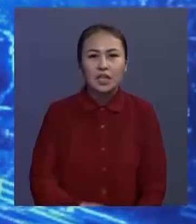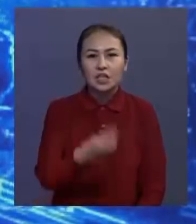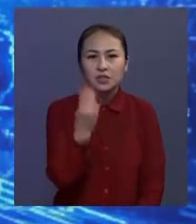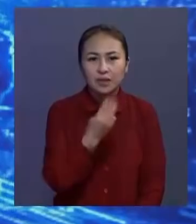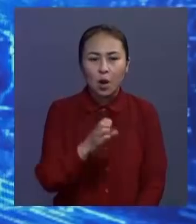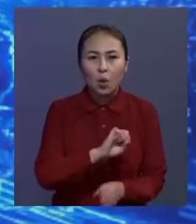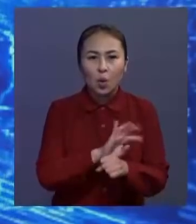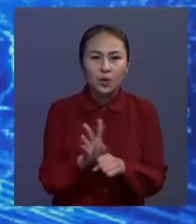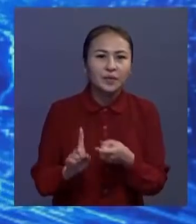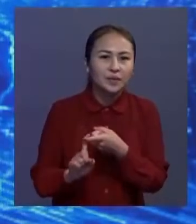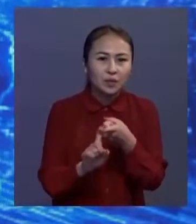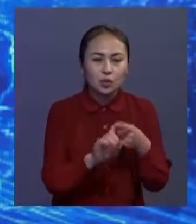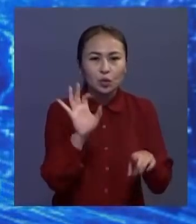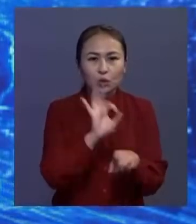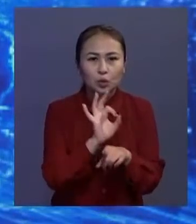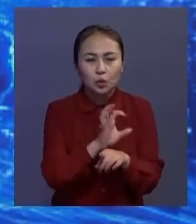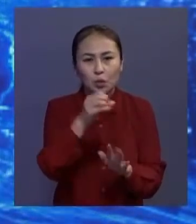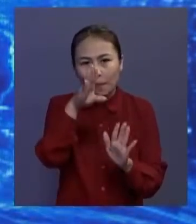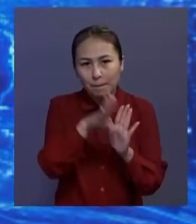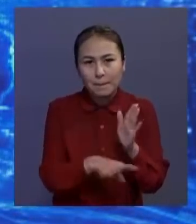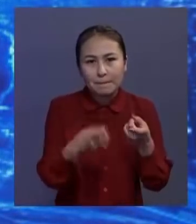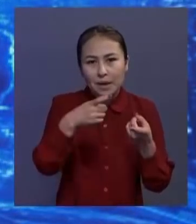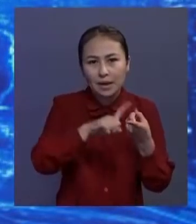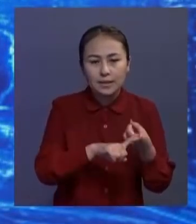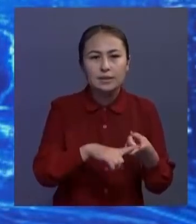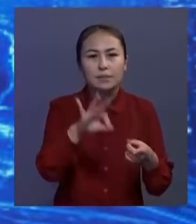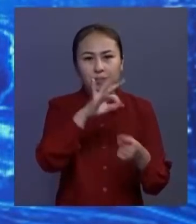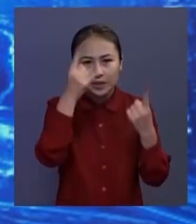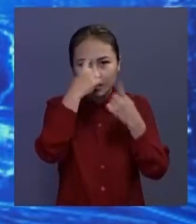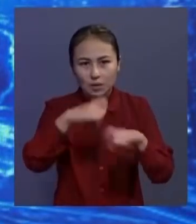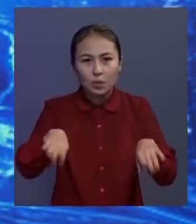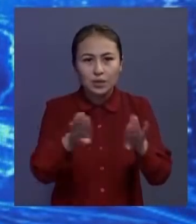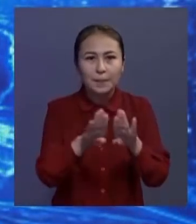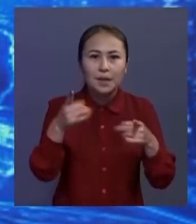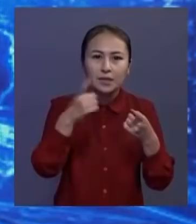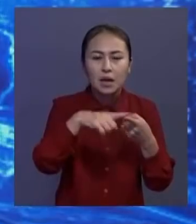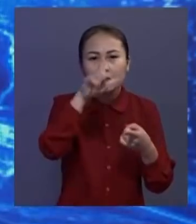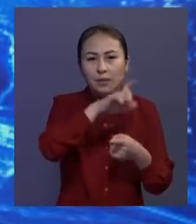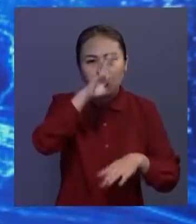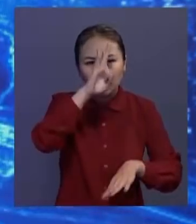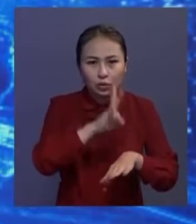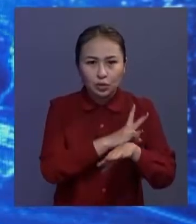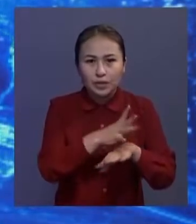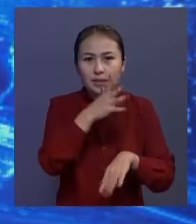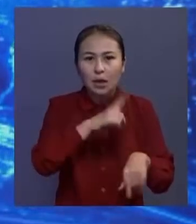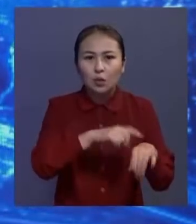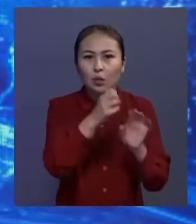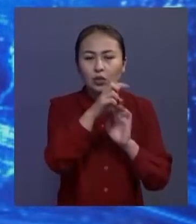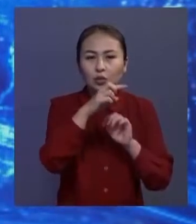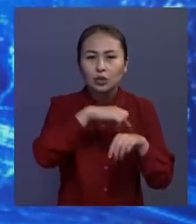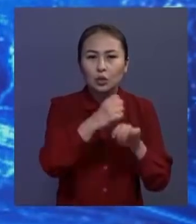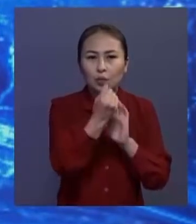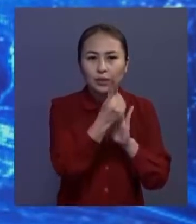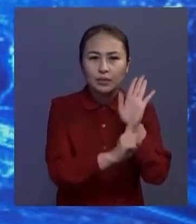Швейцарияда коронавирусты ғынде түн күрт өсі өне байланысты коменданттық сағат еңгізілді. Осыған байланысты азаматтардың түнгі сағат